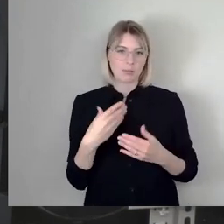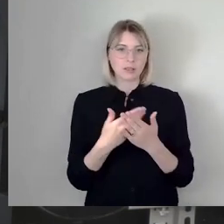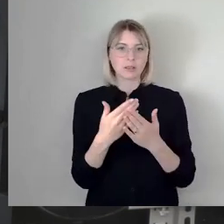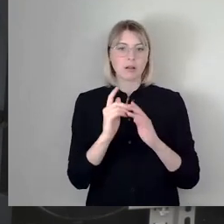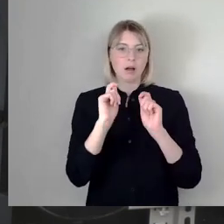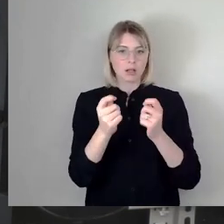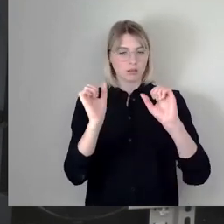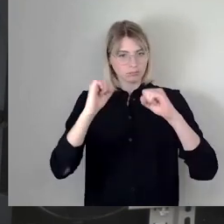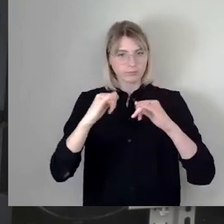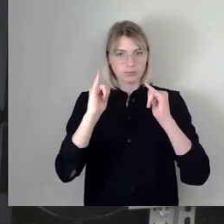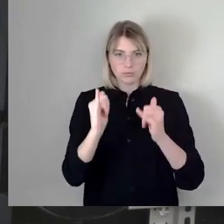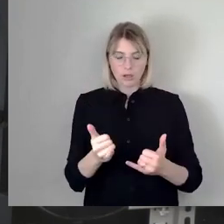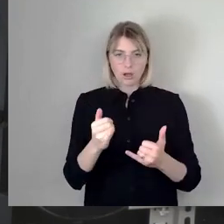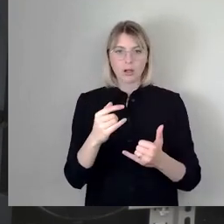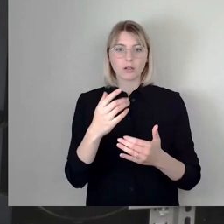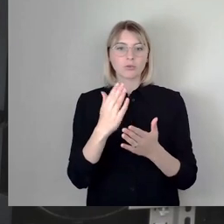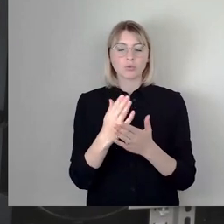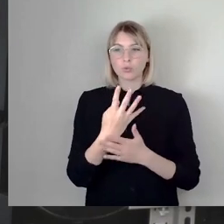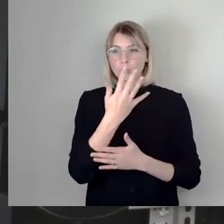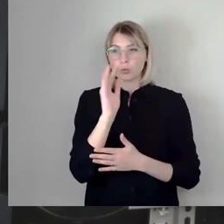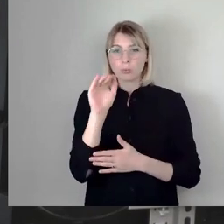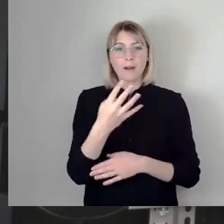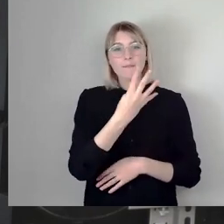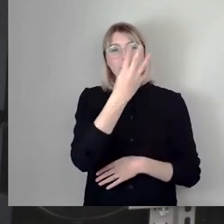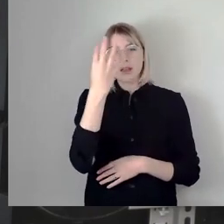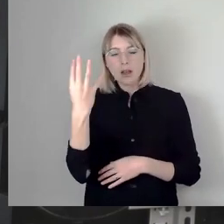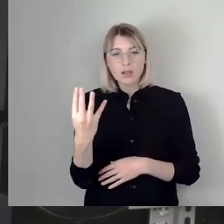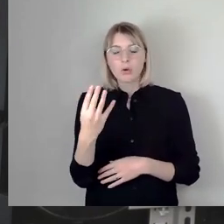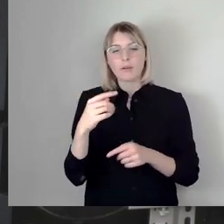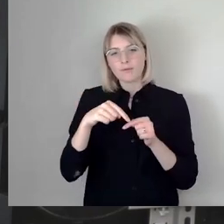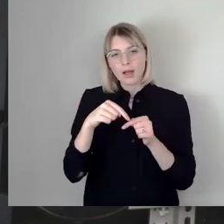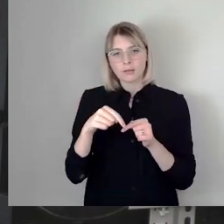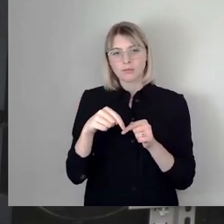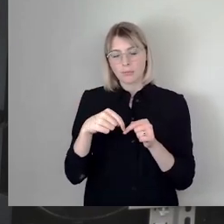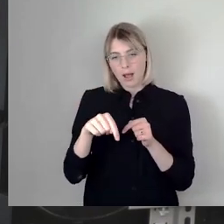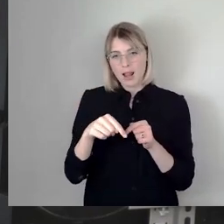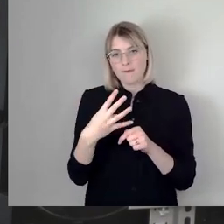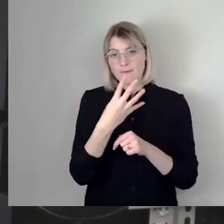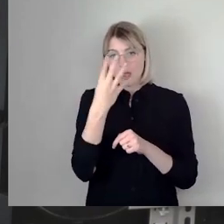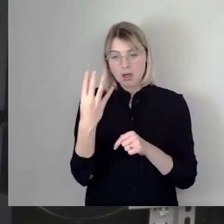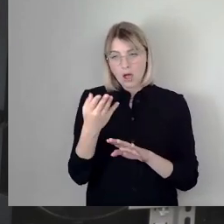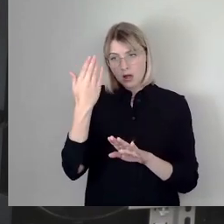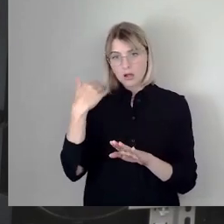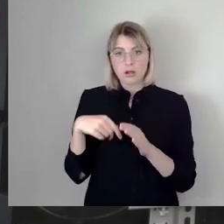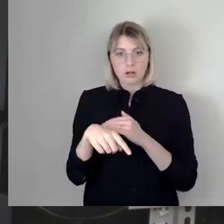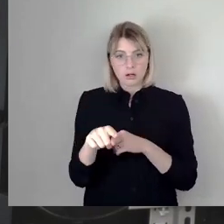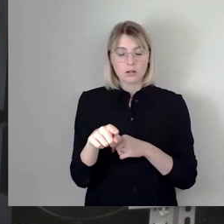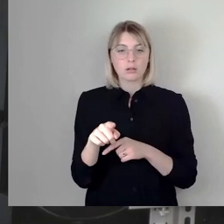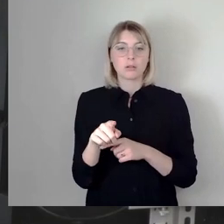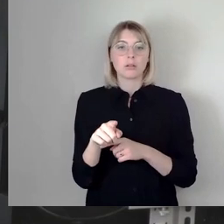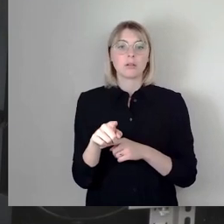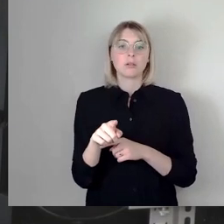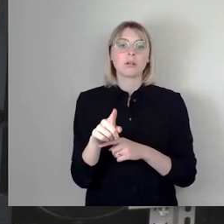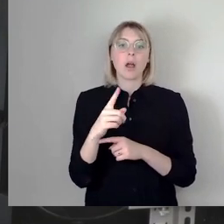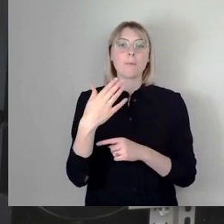nach langen, fast vier Jahren nach dieser schrecklichen Tat und dies mit einem mehrheitlichen Votum des